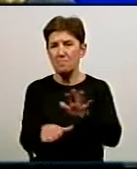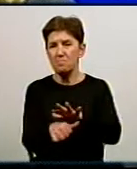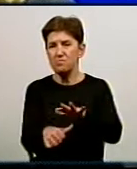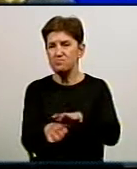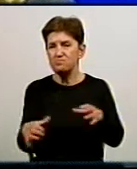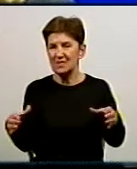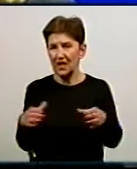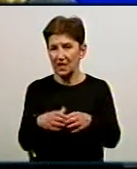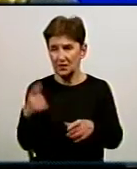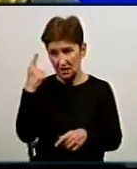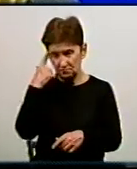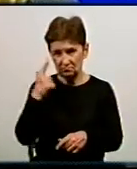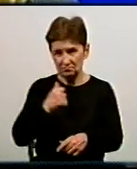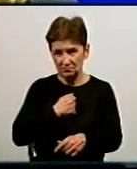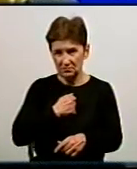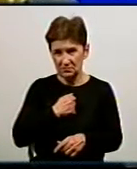коли нам тільки надійшлася заявка.